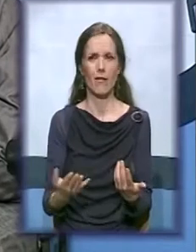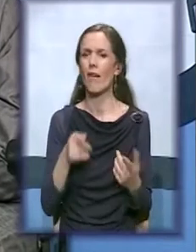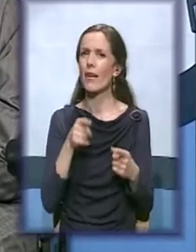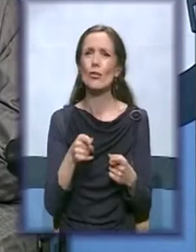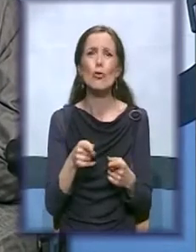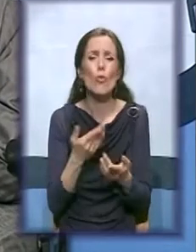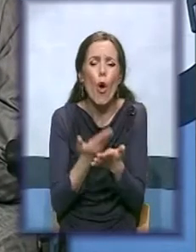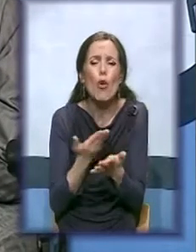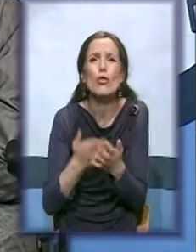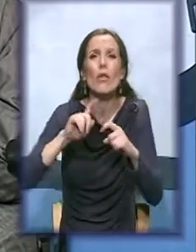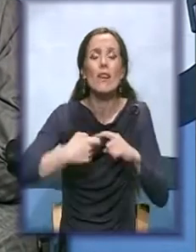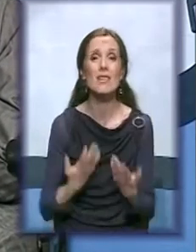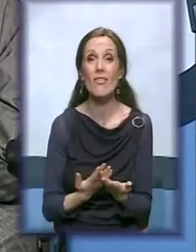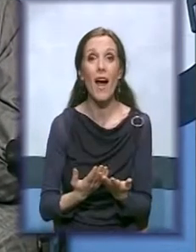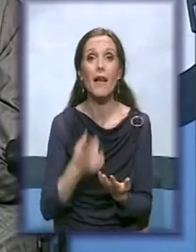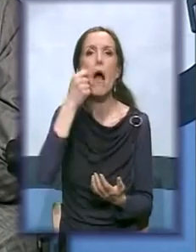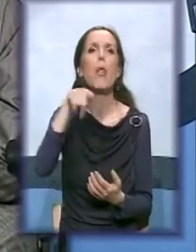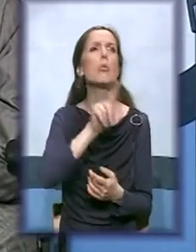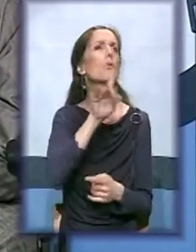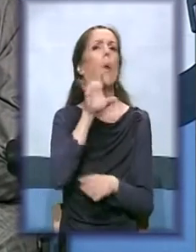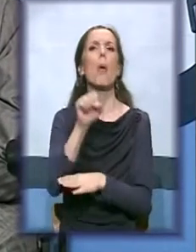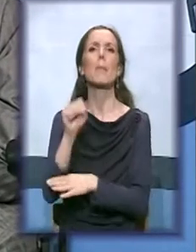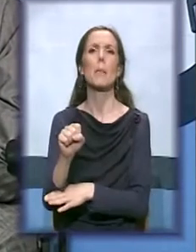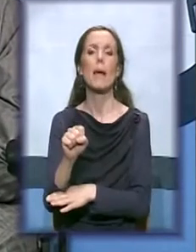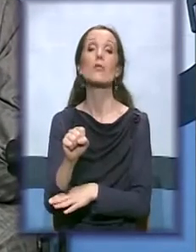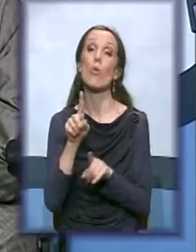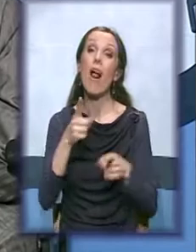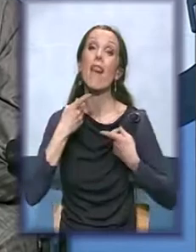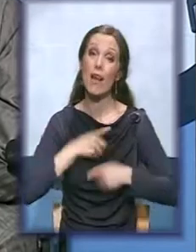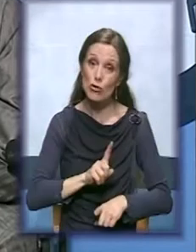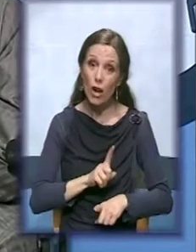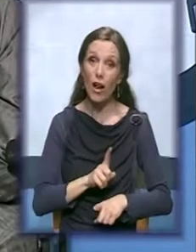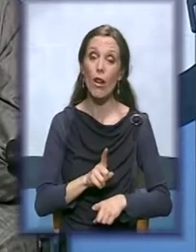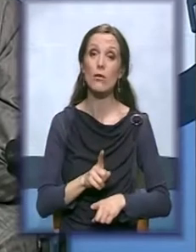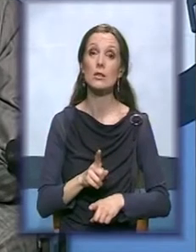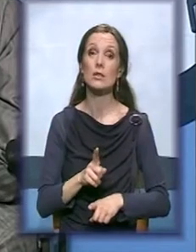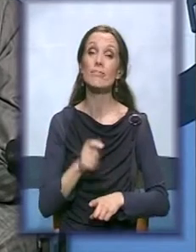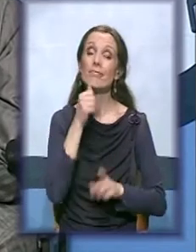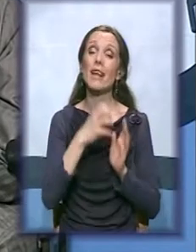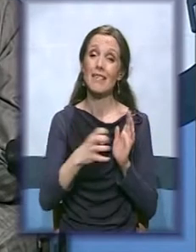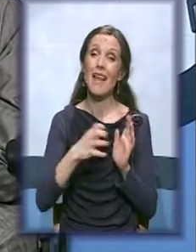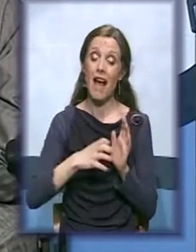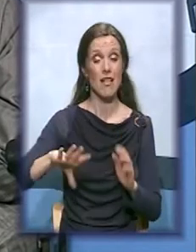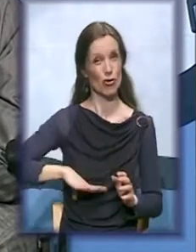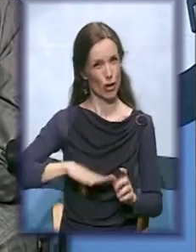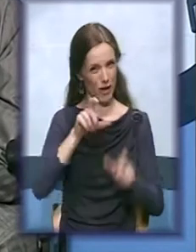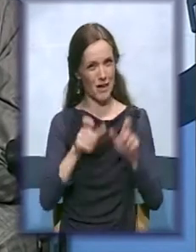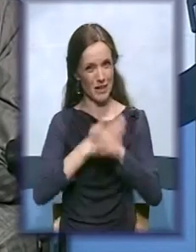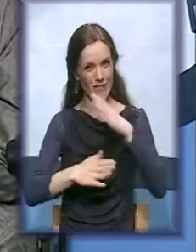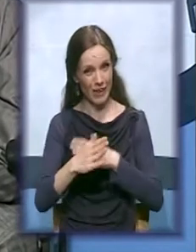elementarne stvari. To ljudi ne vide. Ali, nažalost, još uvek za žene s invaliditetom